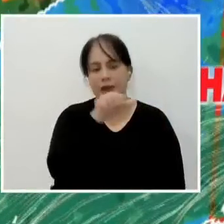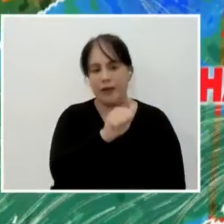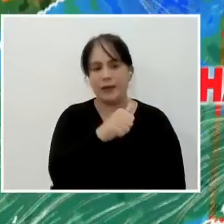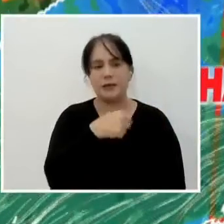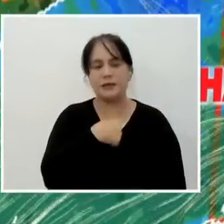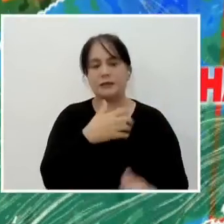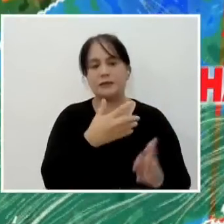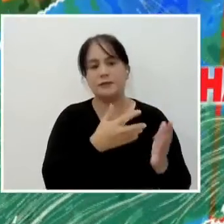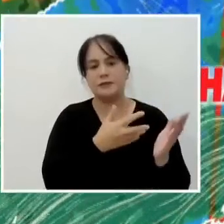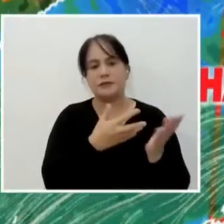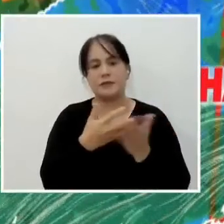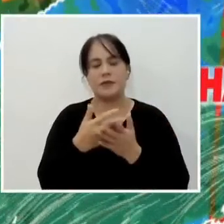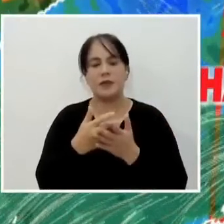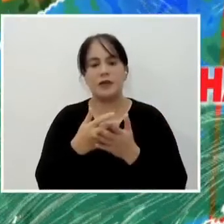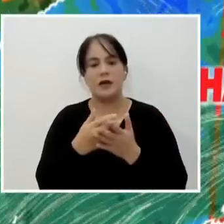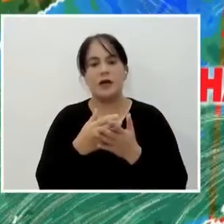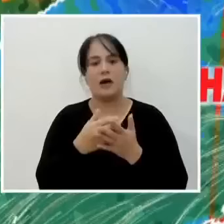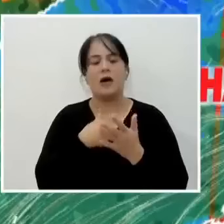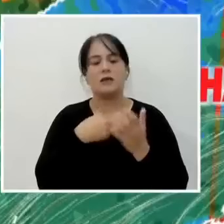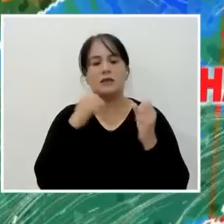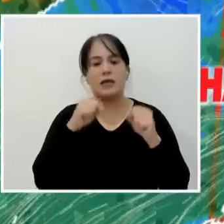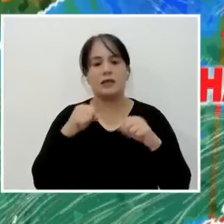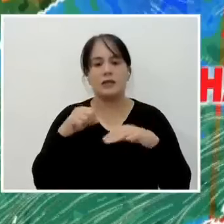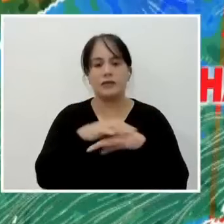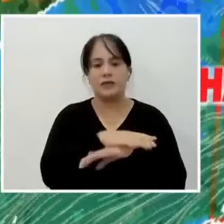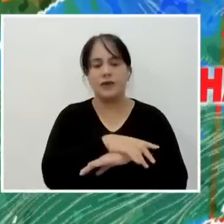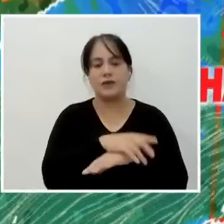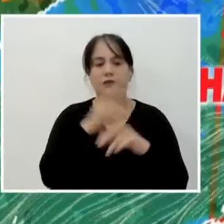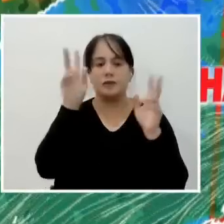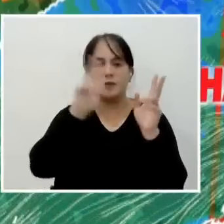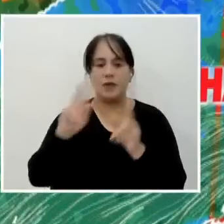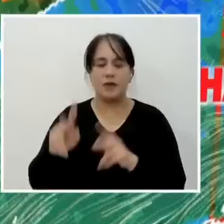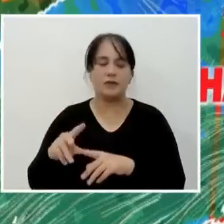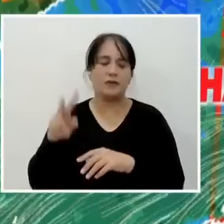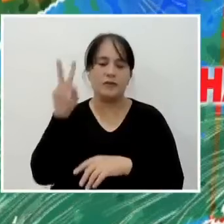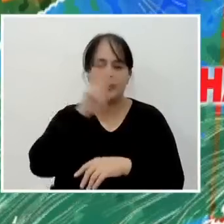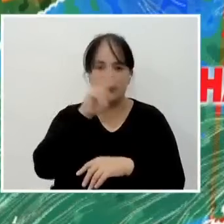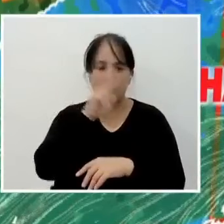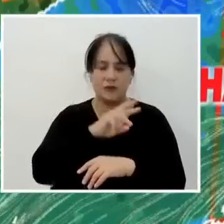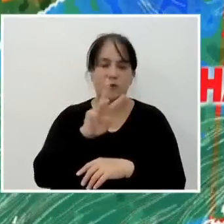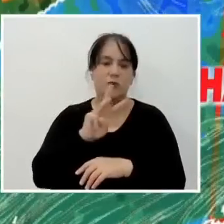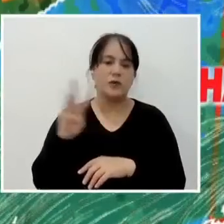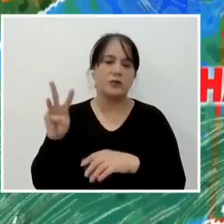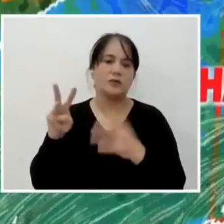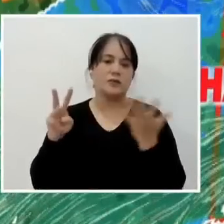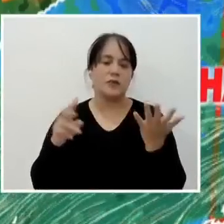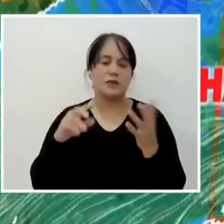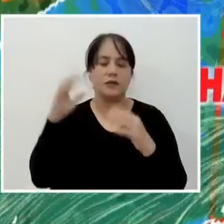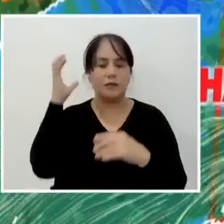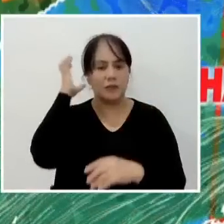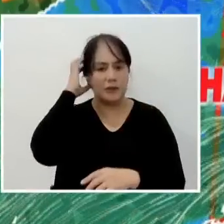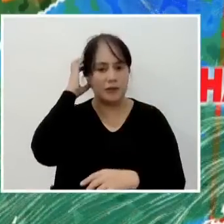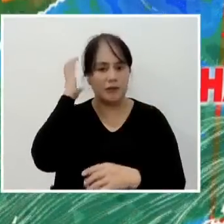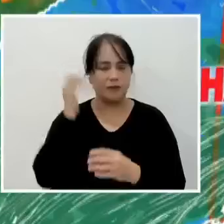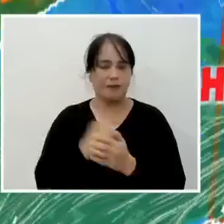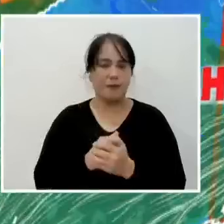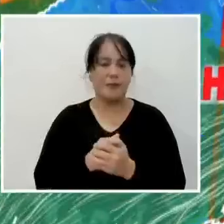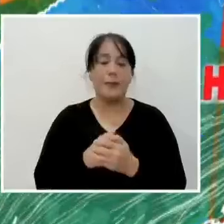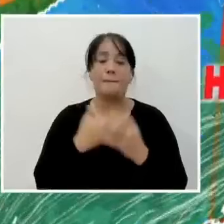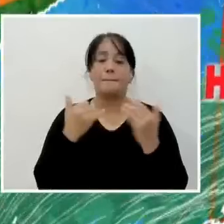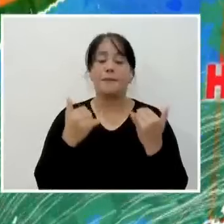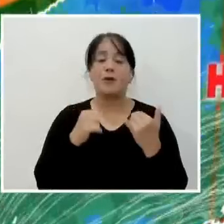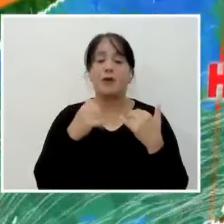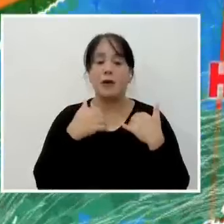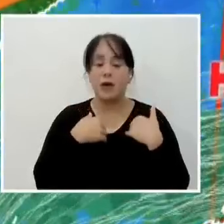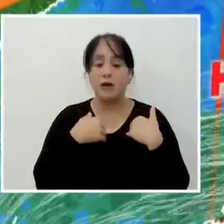ito ang habagat na makakaapekto po sa may Palawan, Visayas at western part ng Mindanao. Dahil dito mabubuo ang